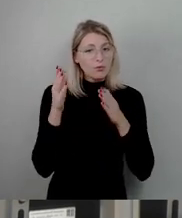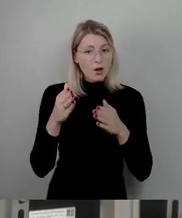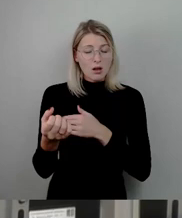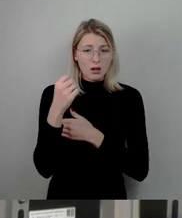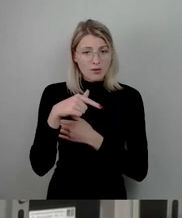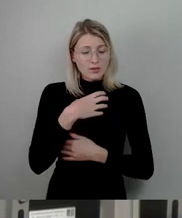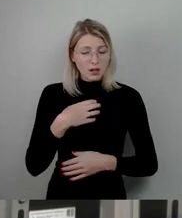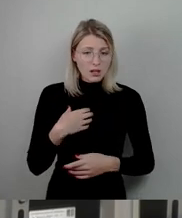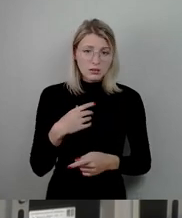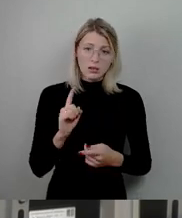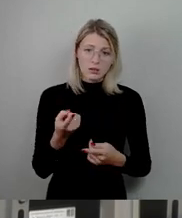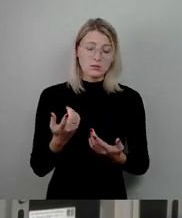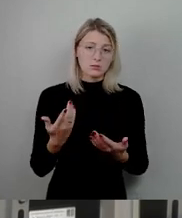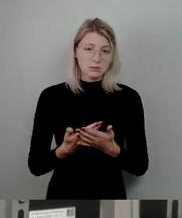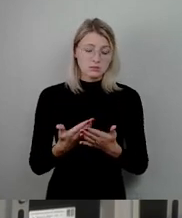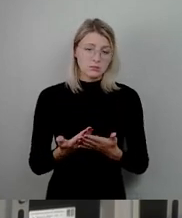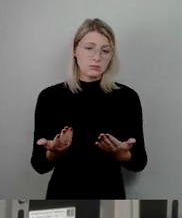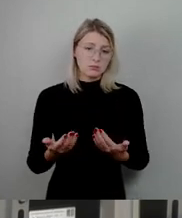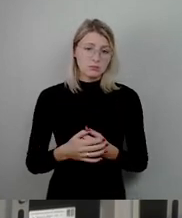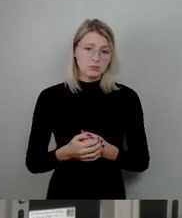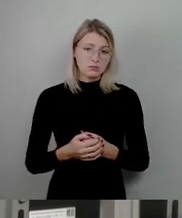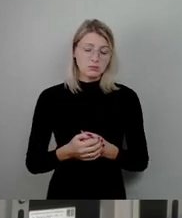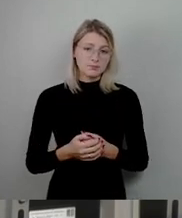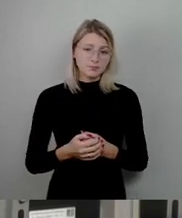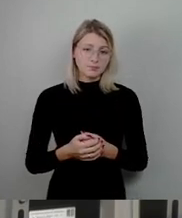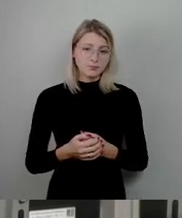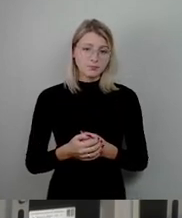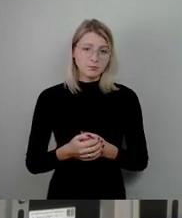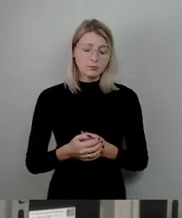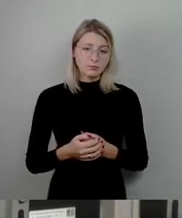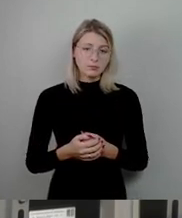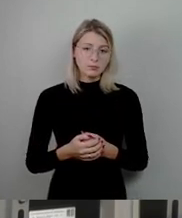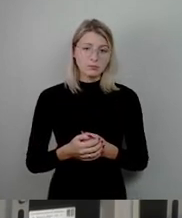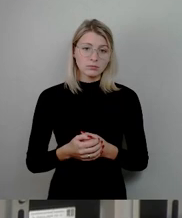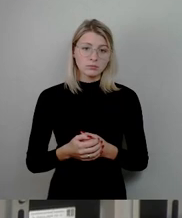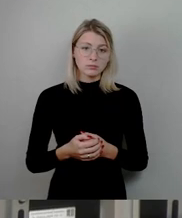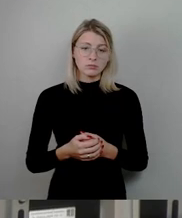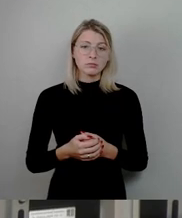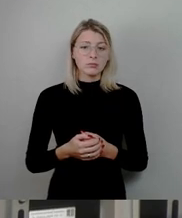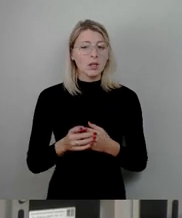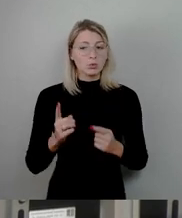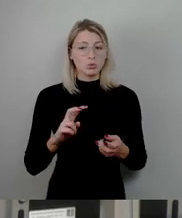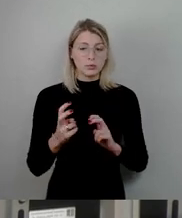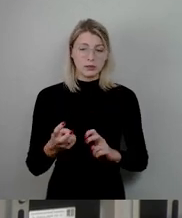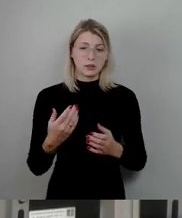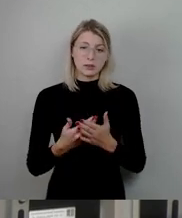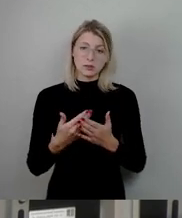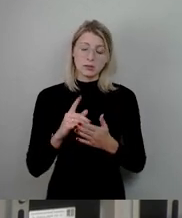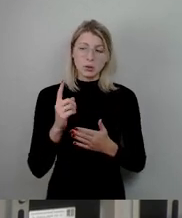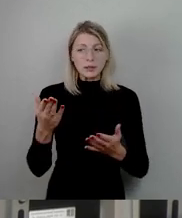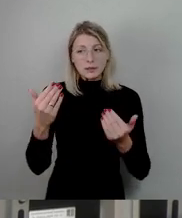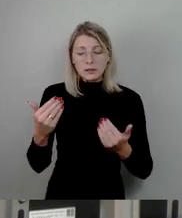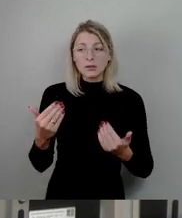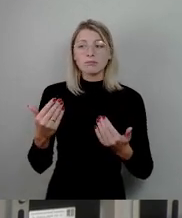aber heute rede ich natürlich hier für unsere Heimatstadt, das entsprechend umzusetzen. Deswegen werbe ich hier